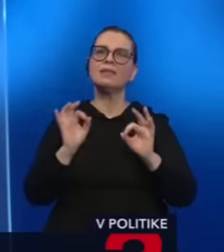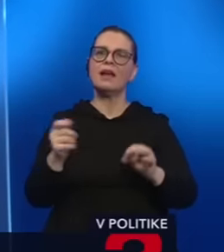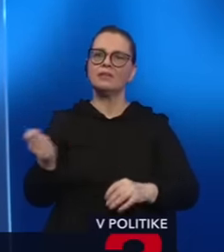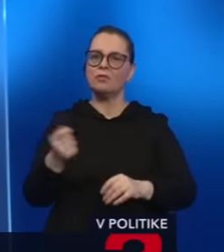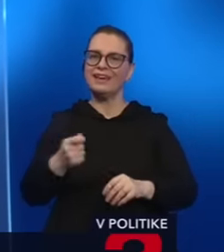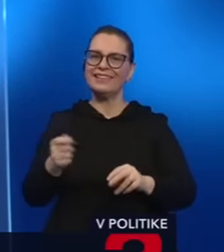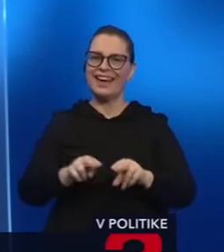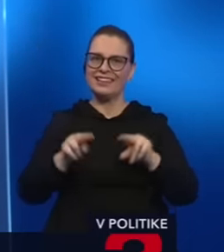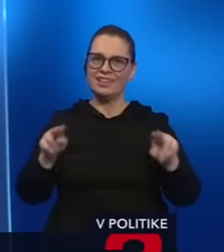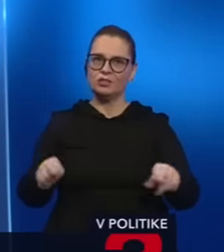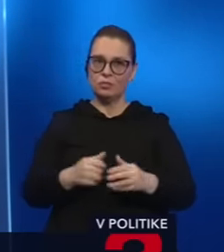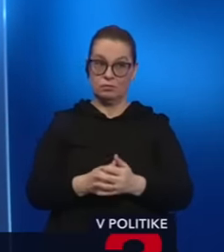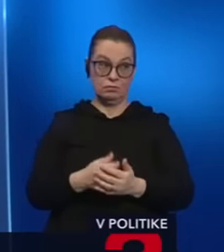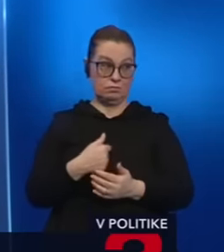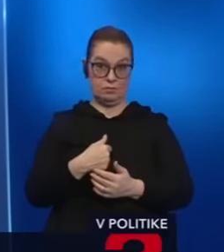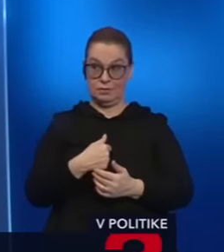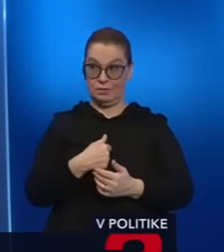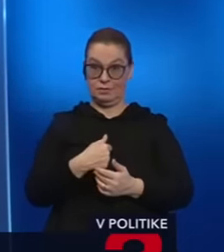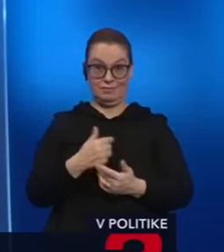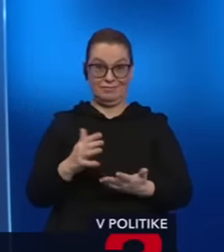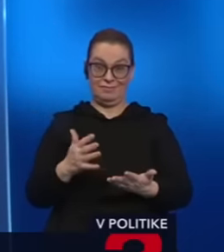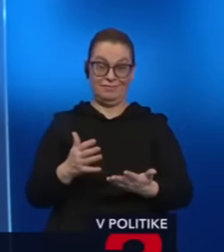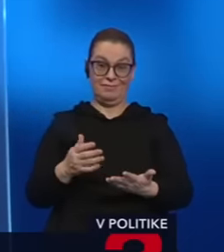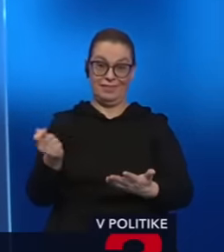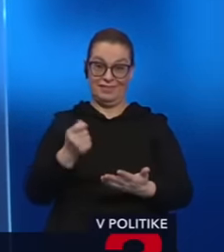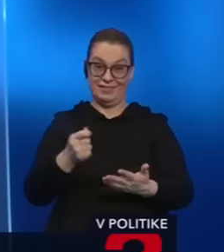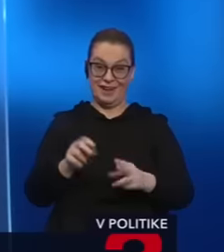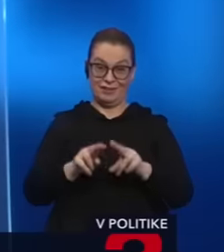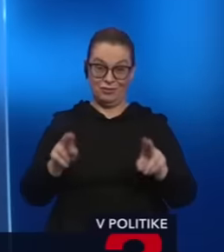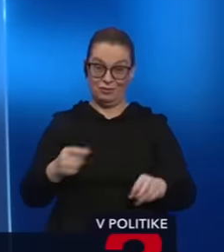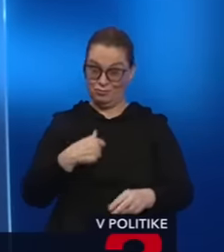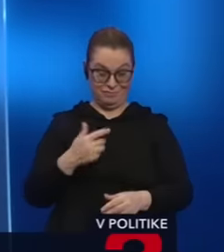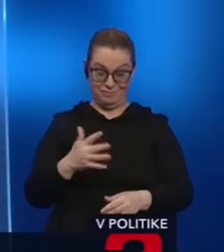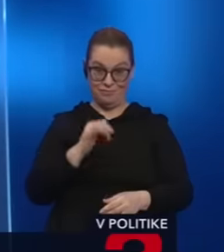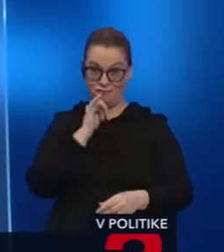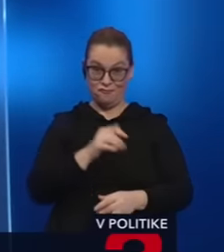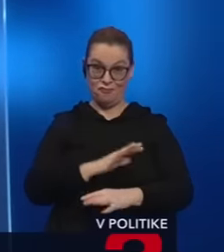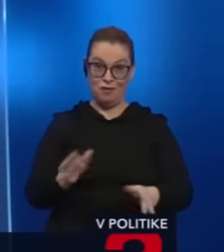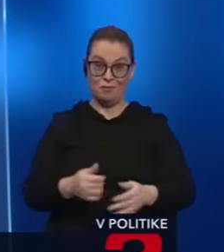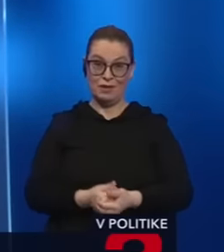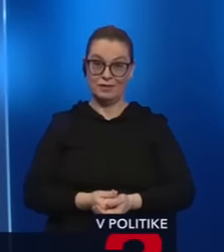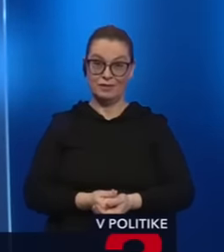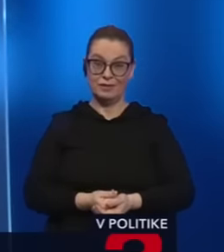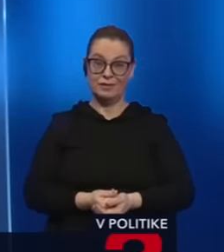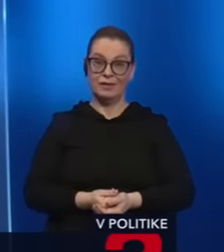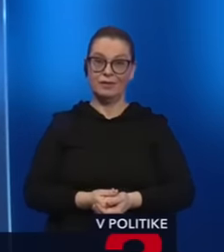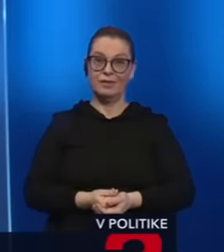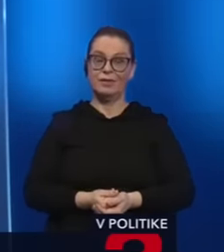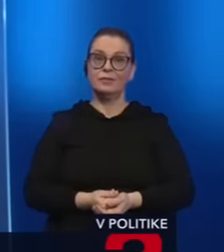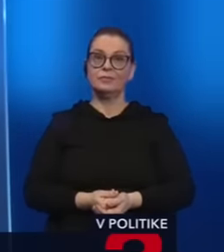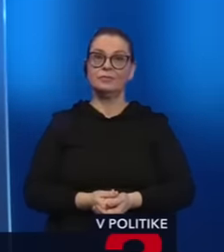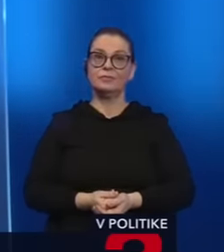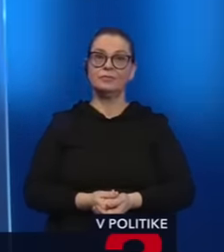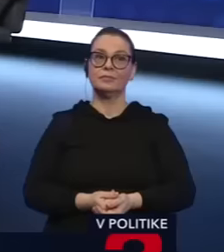súd. My to ani nerušíme. My to ani nerušíme. nikde toto nie je. Aby som aj očakával, keď ich tam chodia kódovať výslovene.